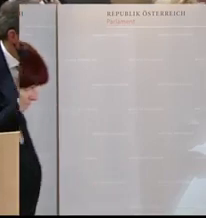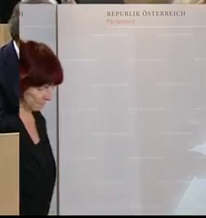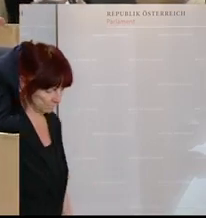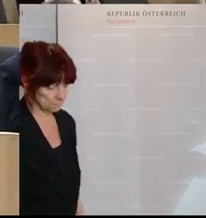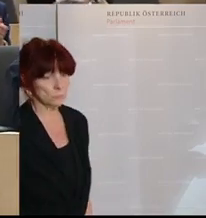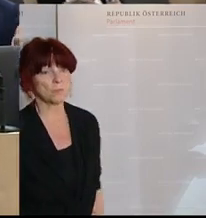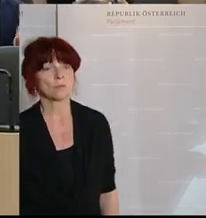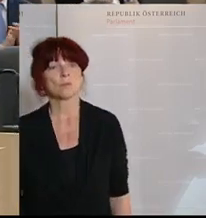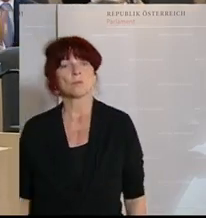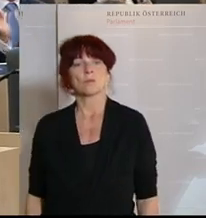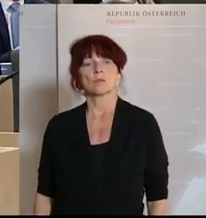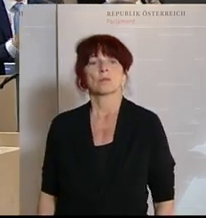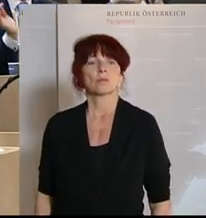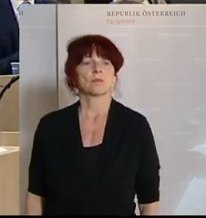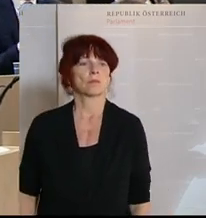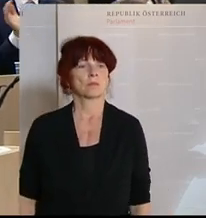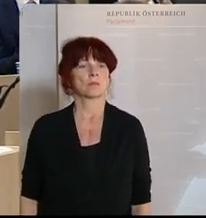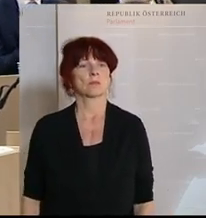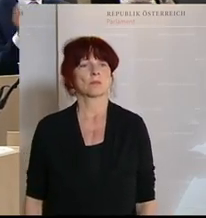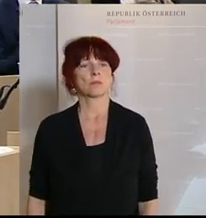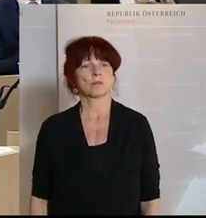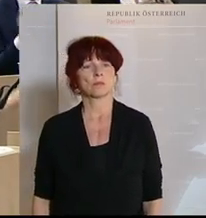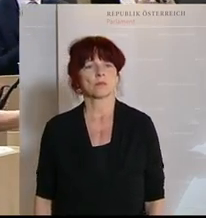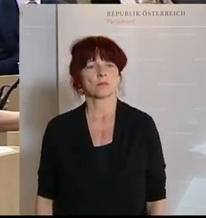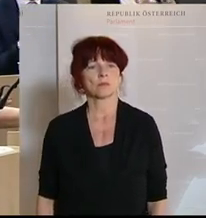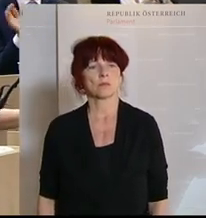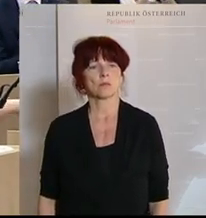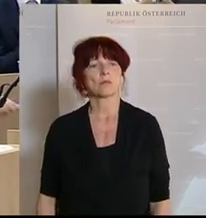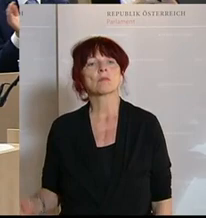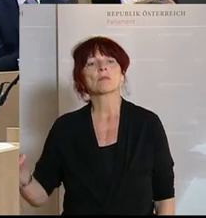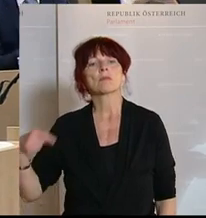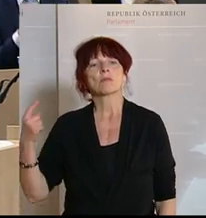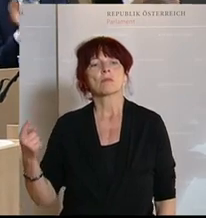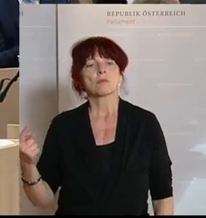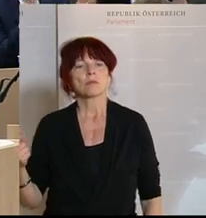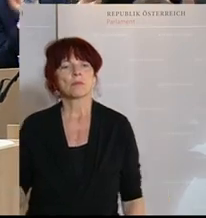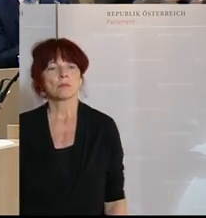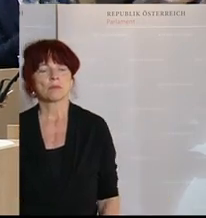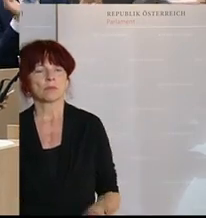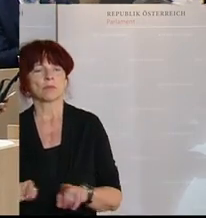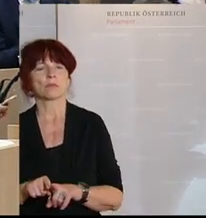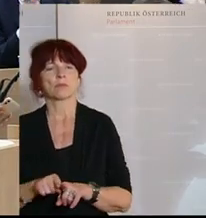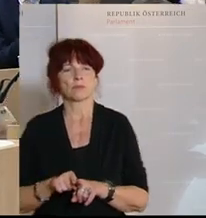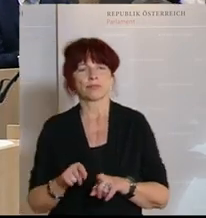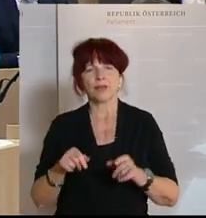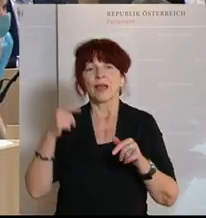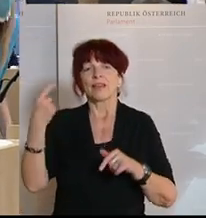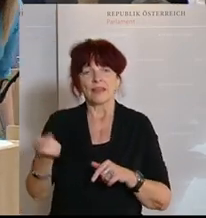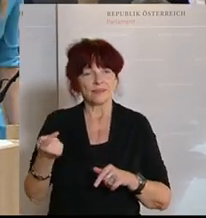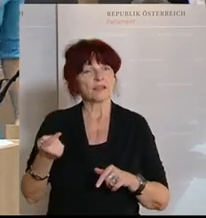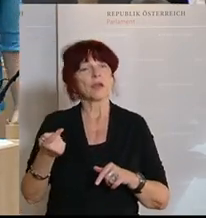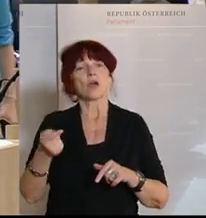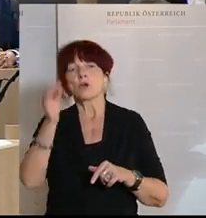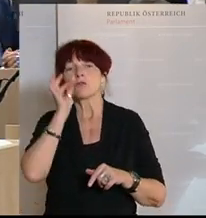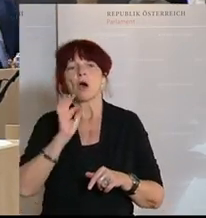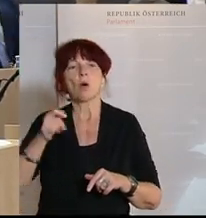Ministerin Karoline Etz-Stadler bietet um breite Zustimmung für das Paket. Es geht nicht darum, Angst zu machen, sondern Dinge ernst